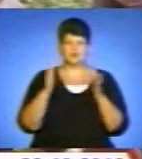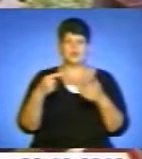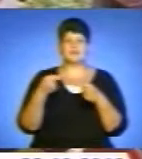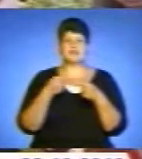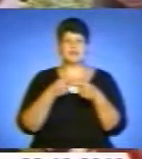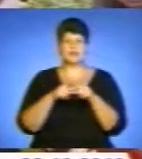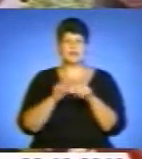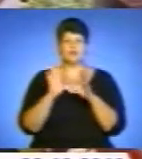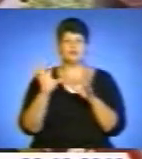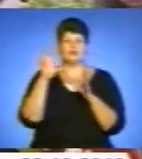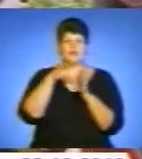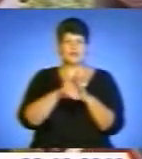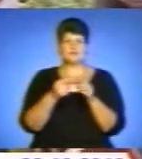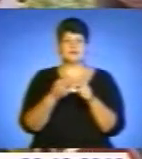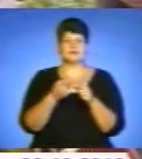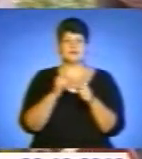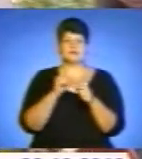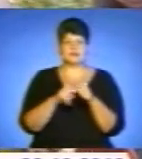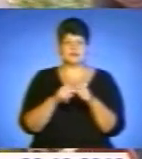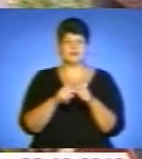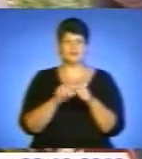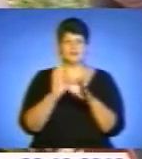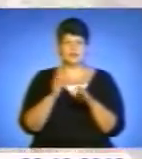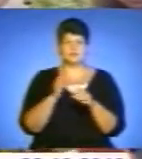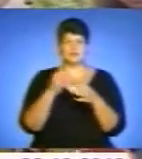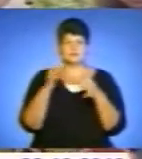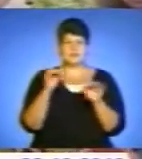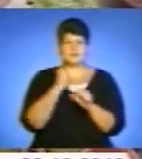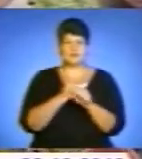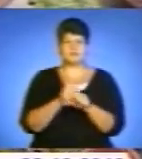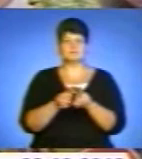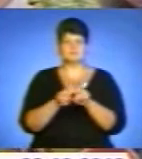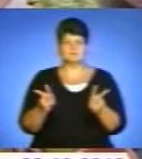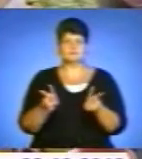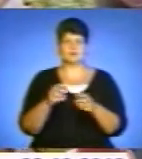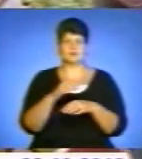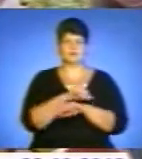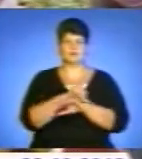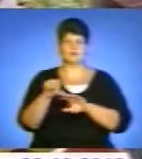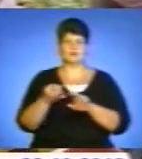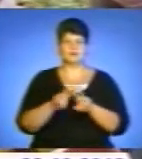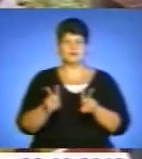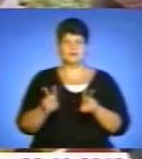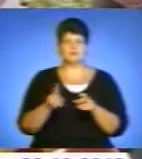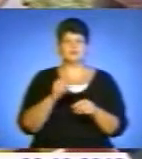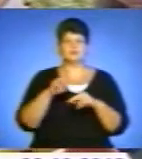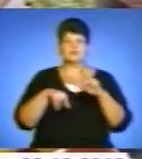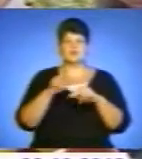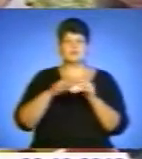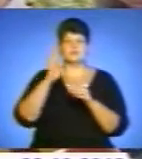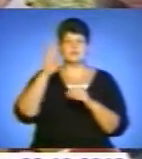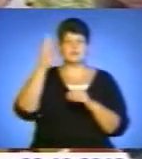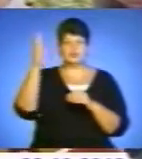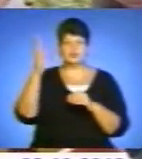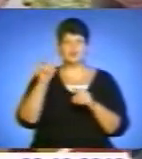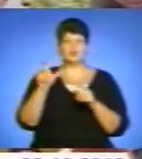вводитися в цій лікарні, дозволяють працювати так, як за рубежом. Тобто в лікарніці будуть на майбутнє, щоб люди не їхали за